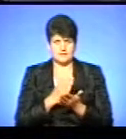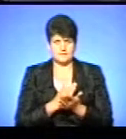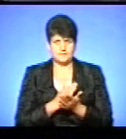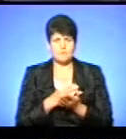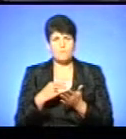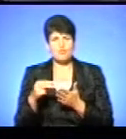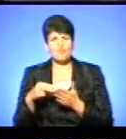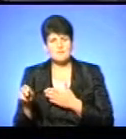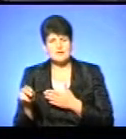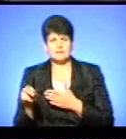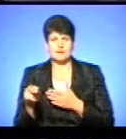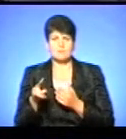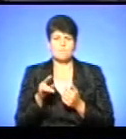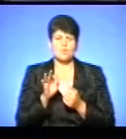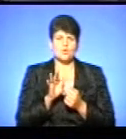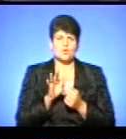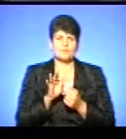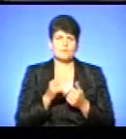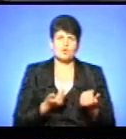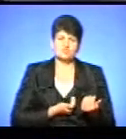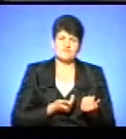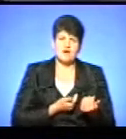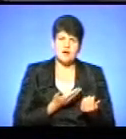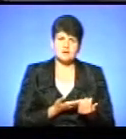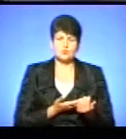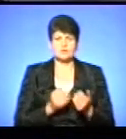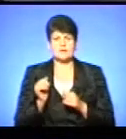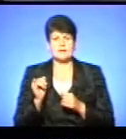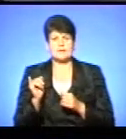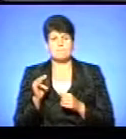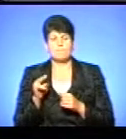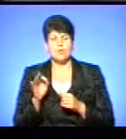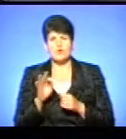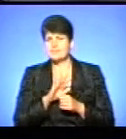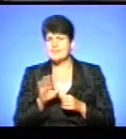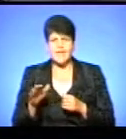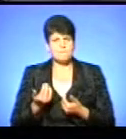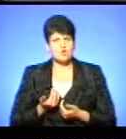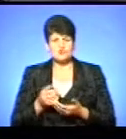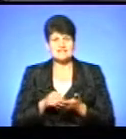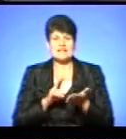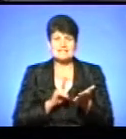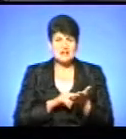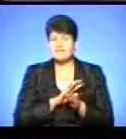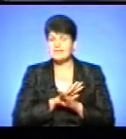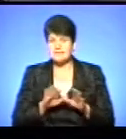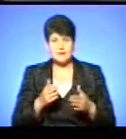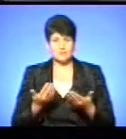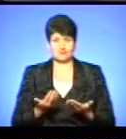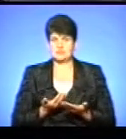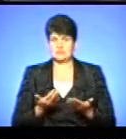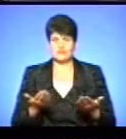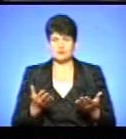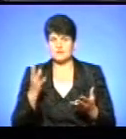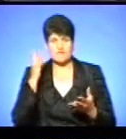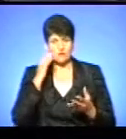купівлі, і по проживанню, і по непроживанню, зареєстровані, і не проживають, тобто, щоб не